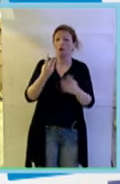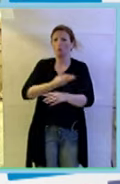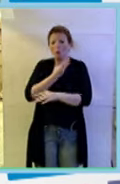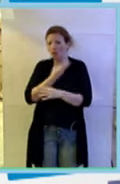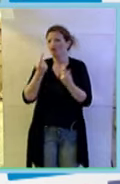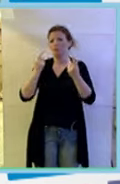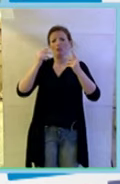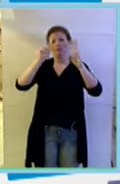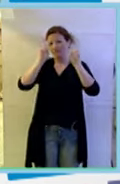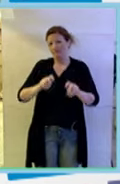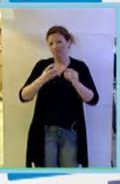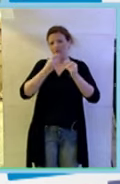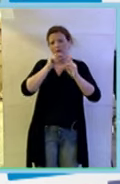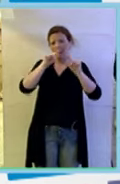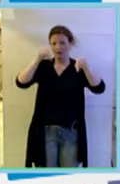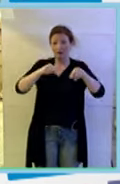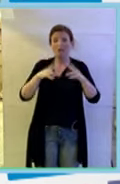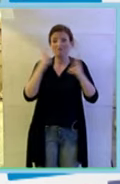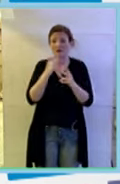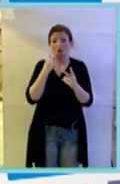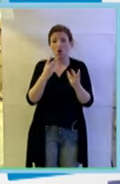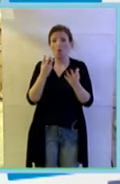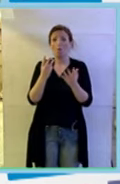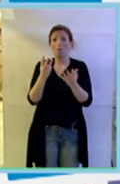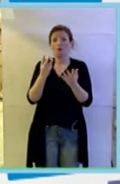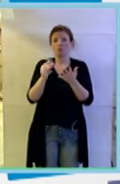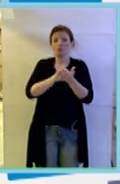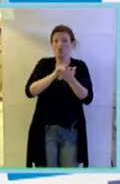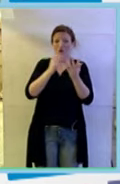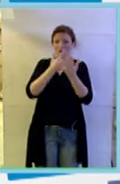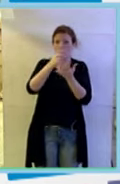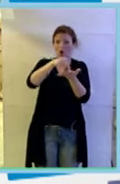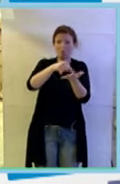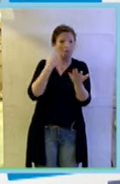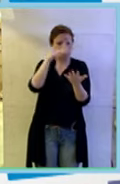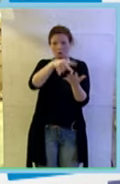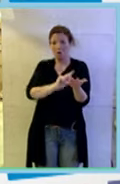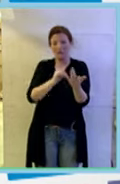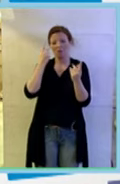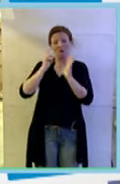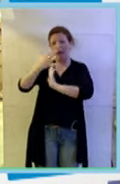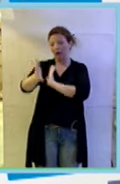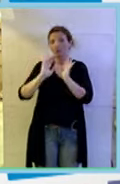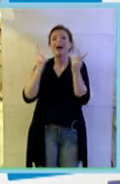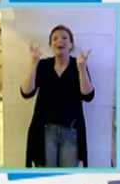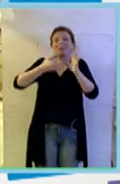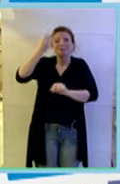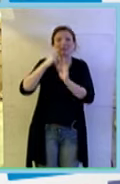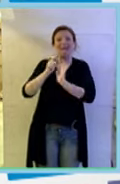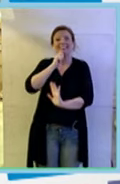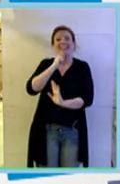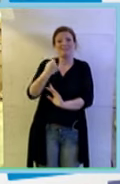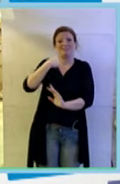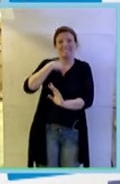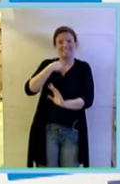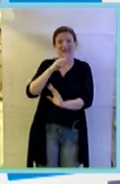Post. Questa del Wall Street Journal, io non leggo Wall Street Journal ovviamente perché mi occupo di altro, però siccome ero stata intervistata da uno